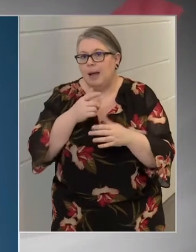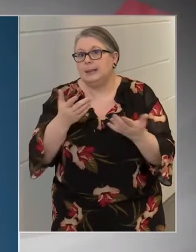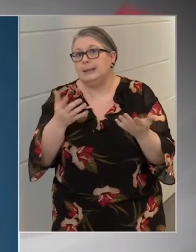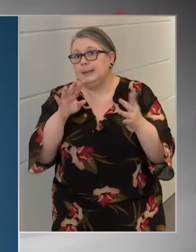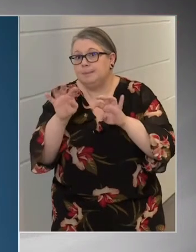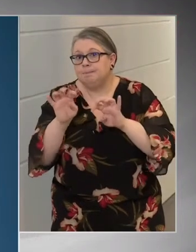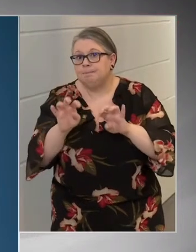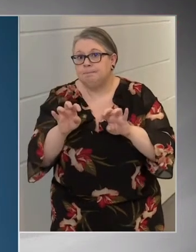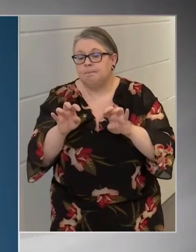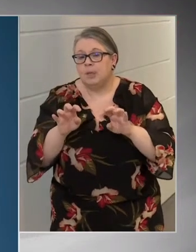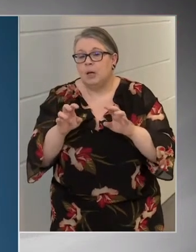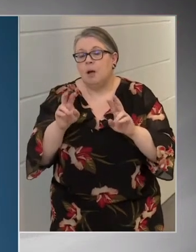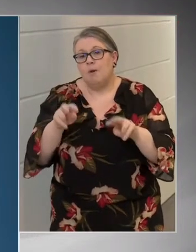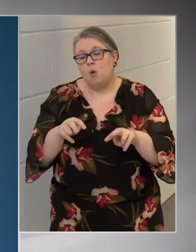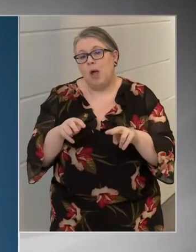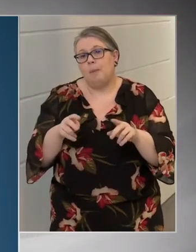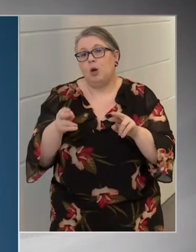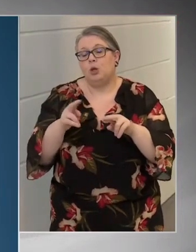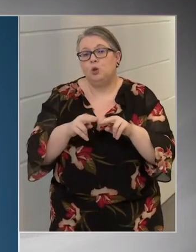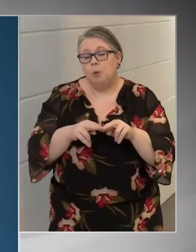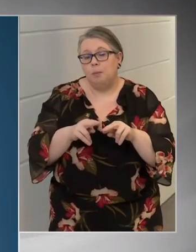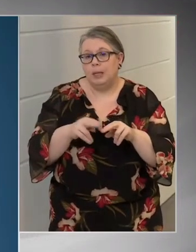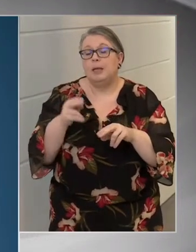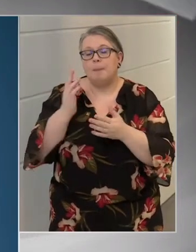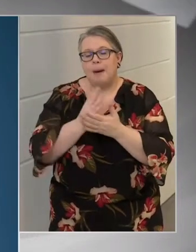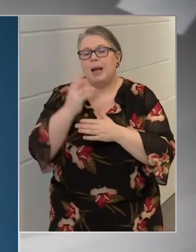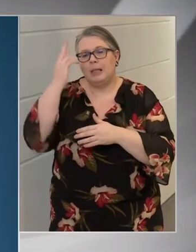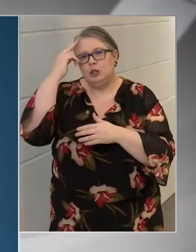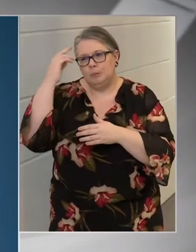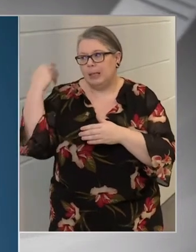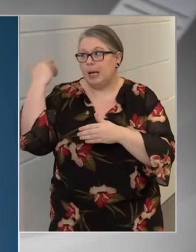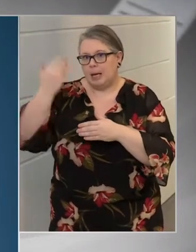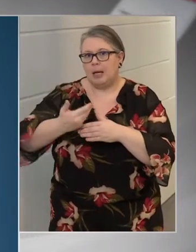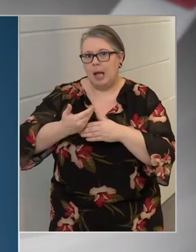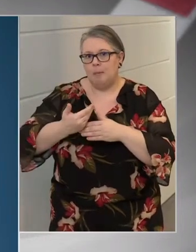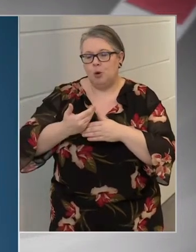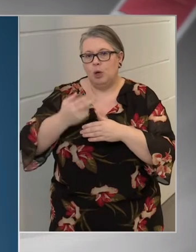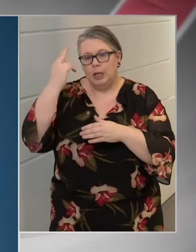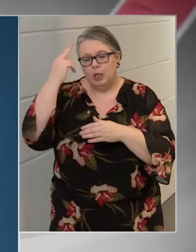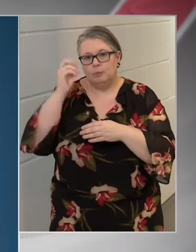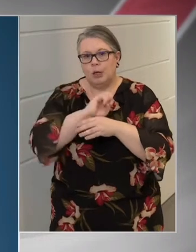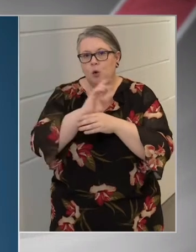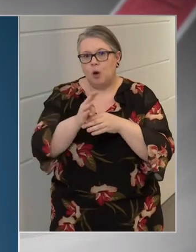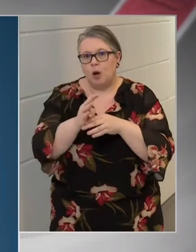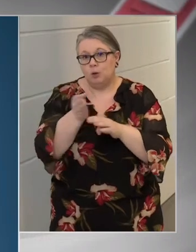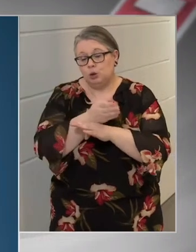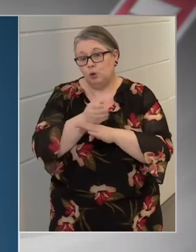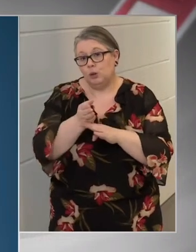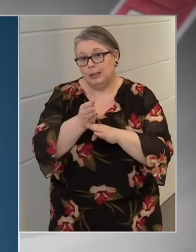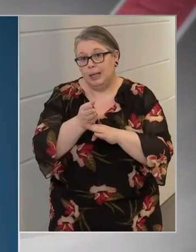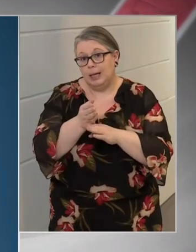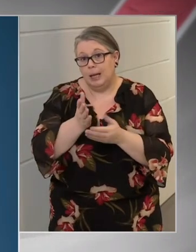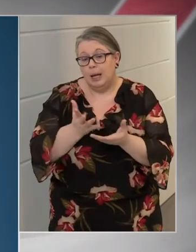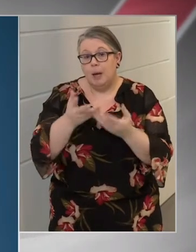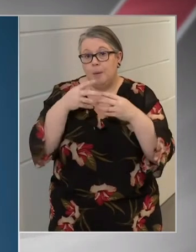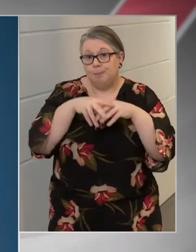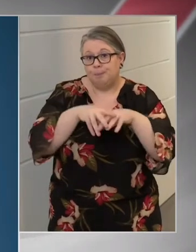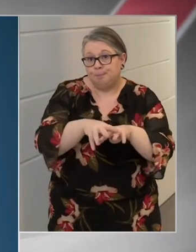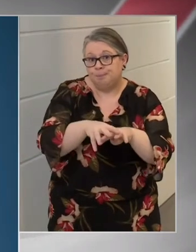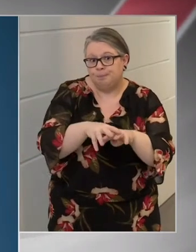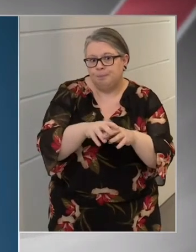és tulajdonképpen a többi koron ismert, régebbről ismert koronavírus közé besimítja,